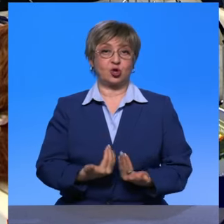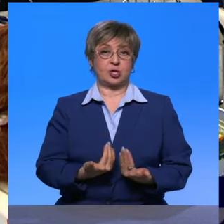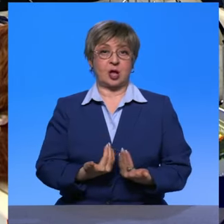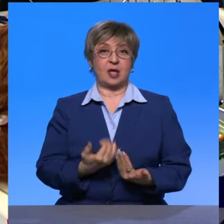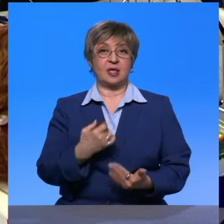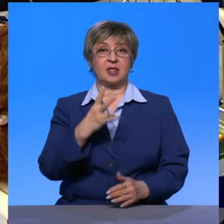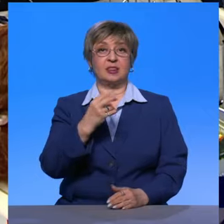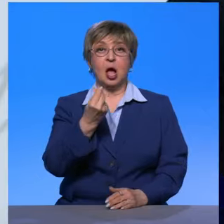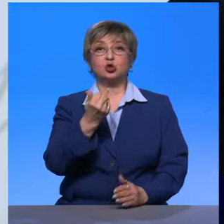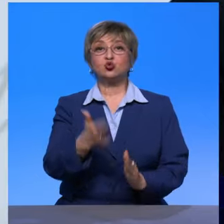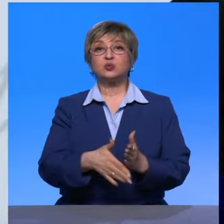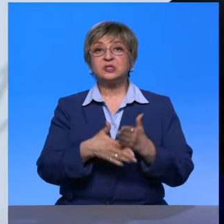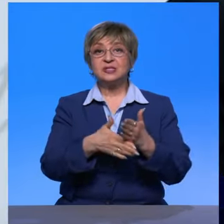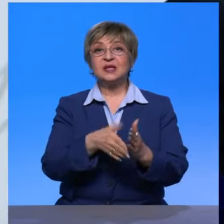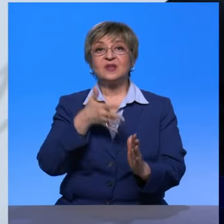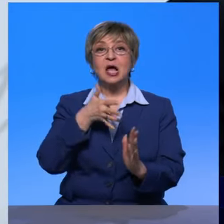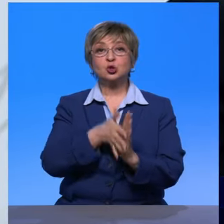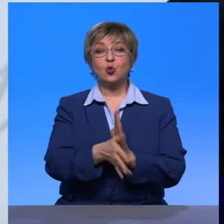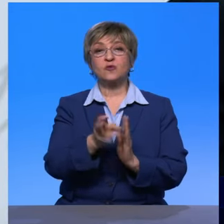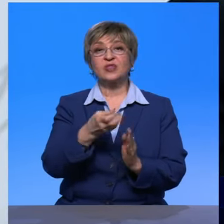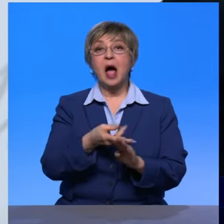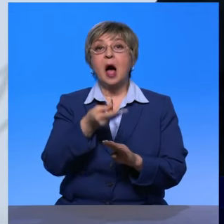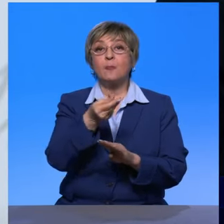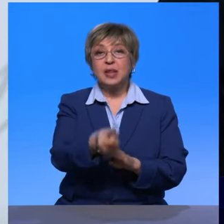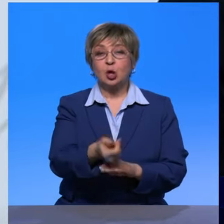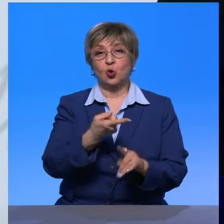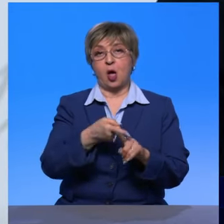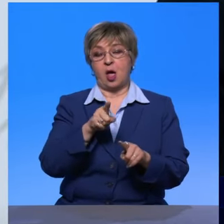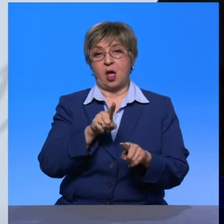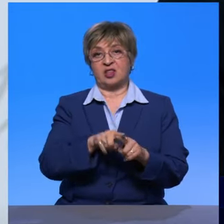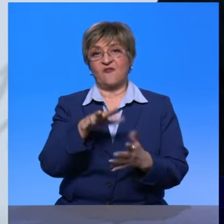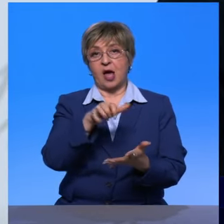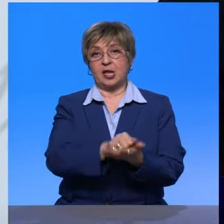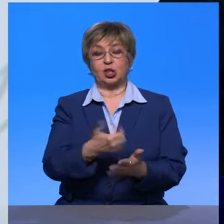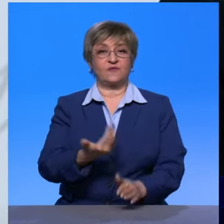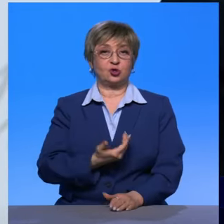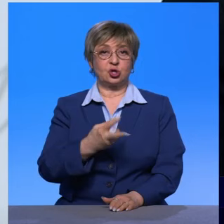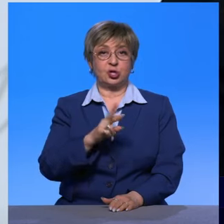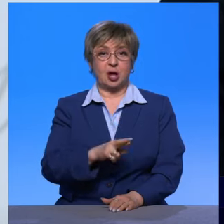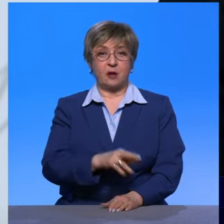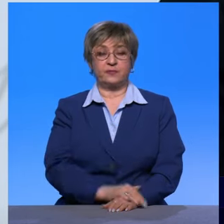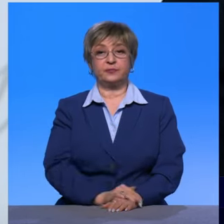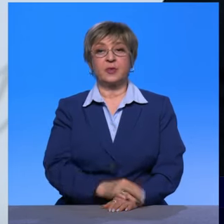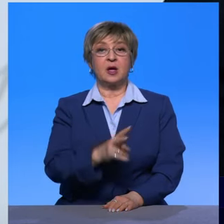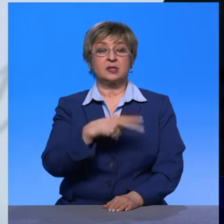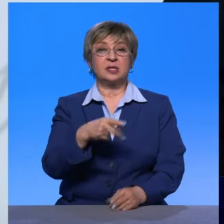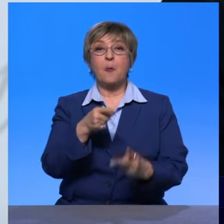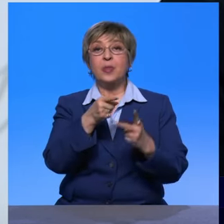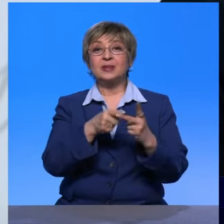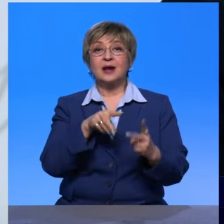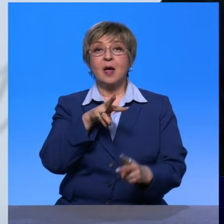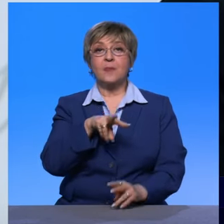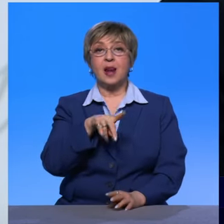субсидирование расходов на оплату этого арендного жилья. Мы, если, дай бог помните, где-то полтора миллиарда